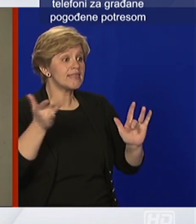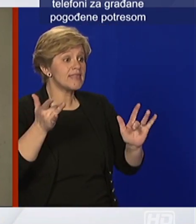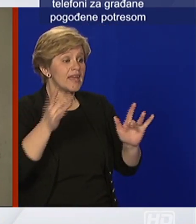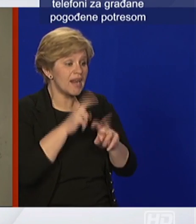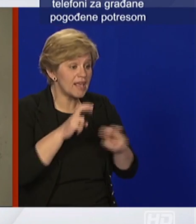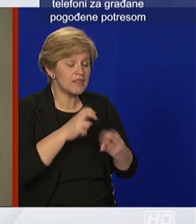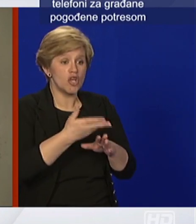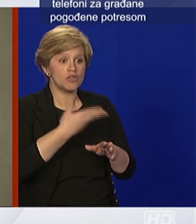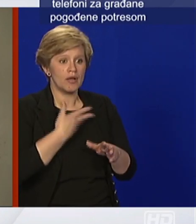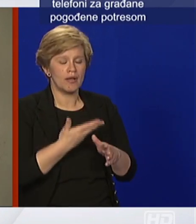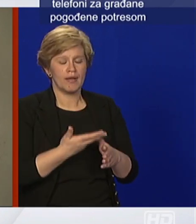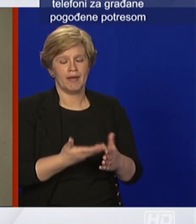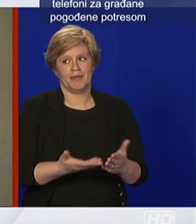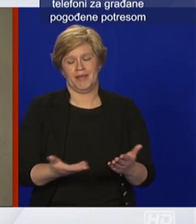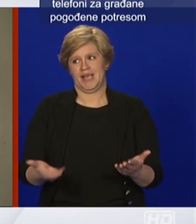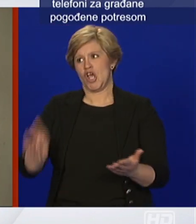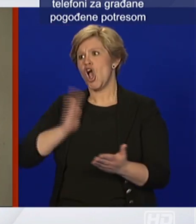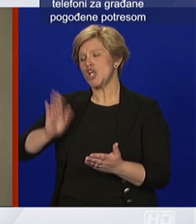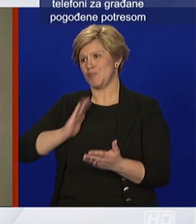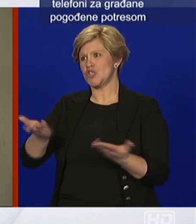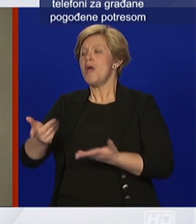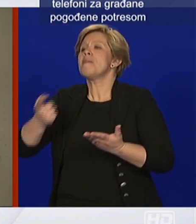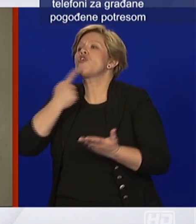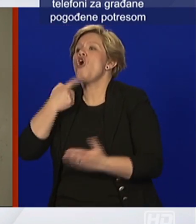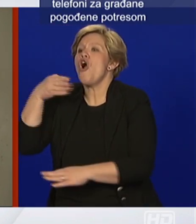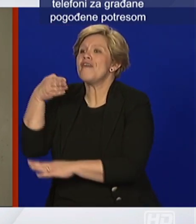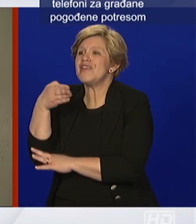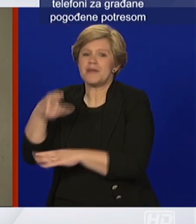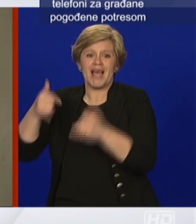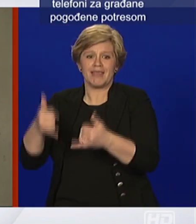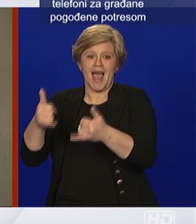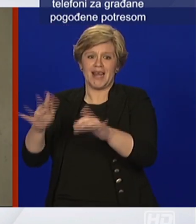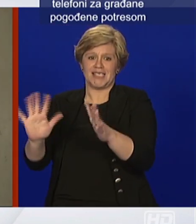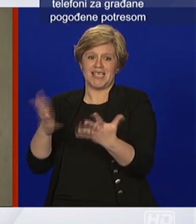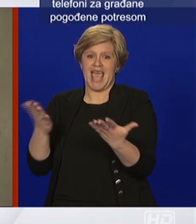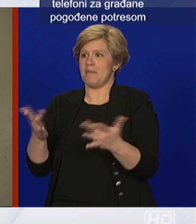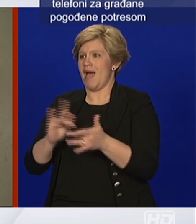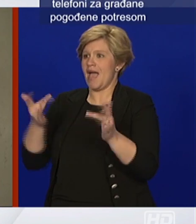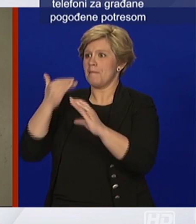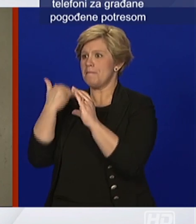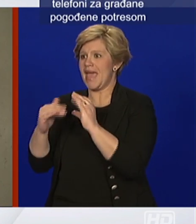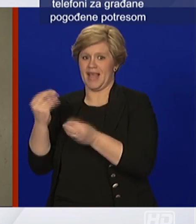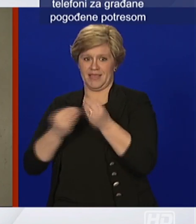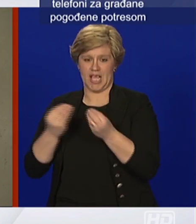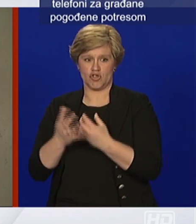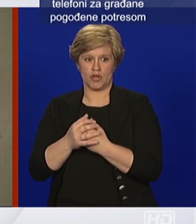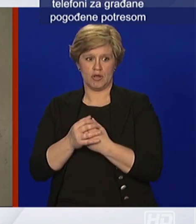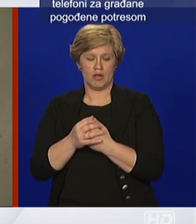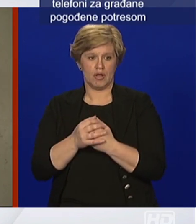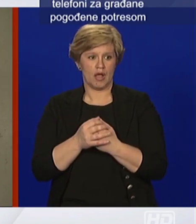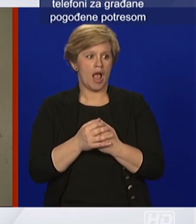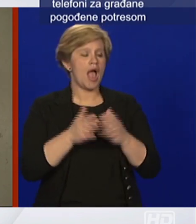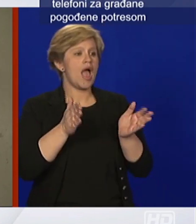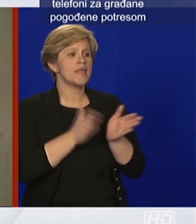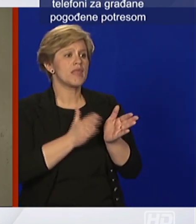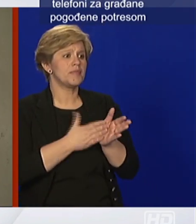koja je to firma gospođo draga danas koja nema i me privatne osobe koji treba posjetiti majku bolesnom